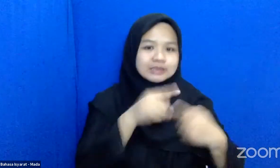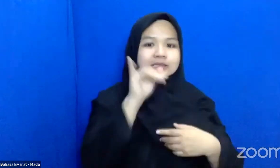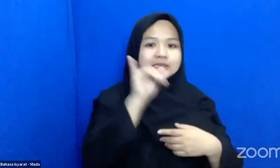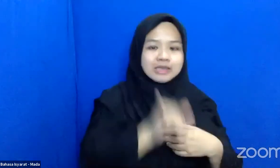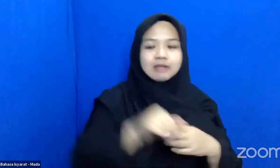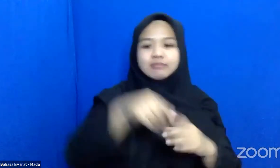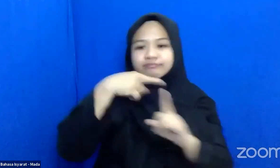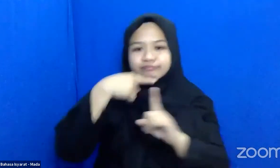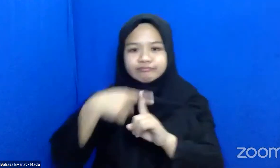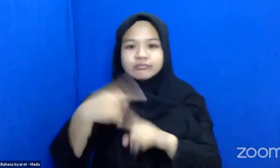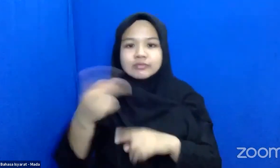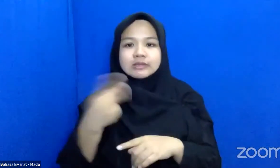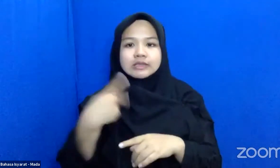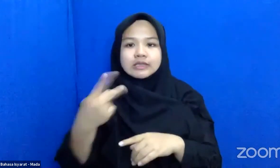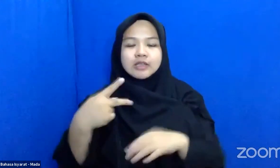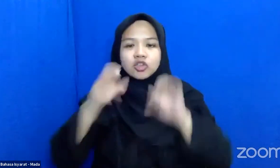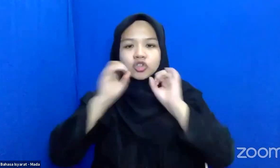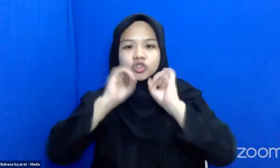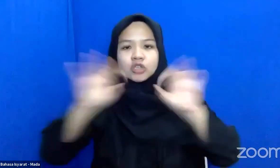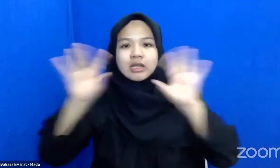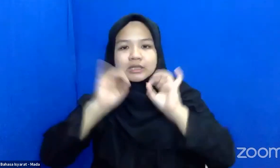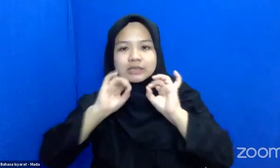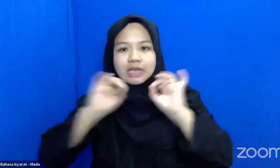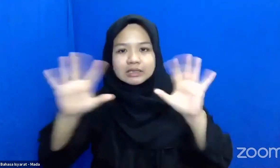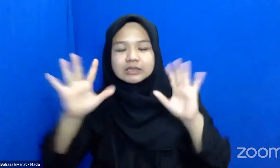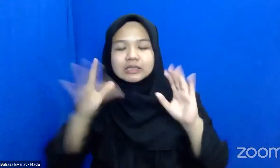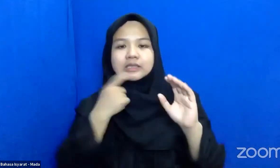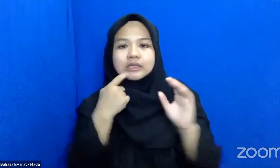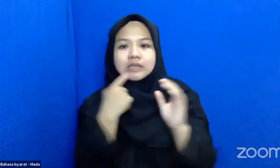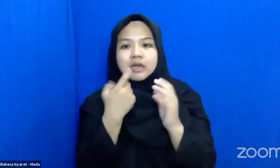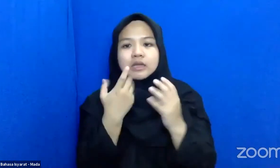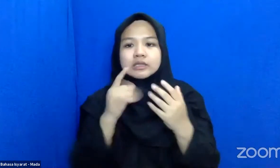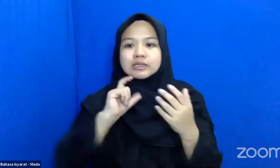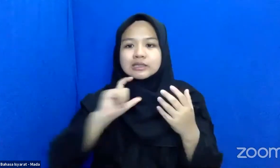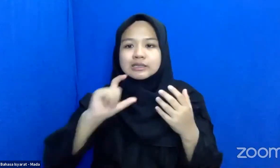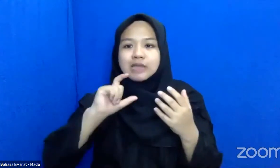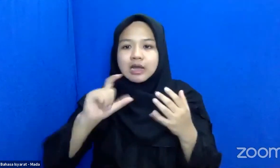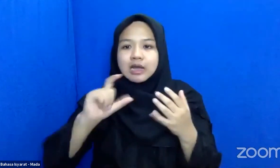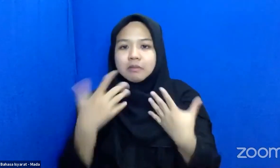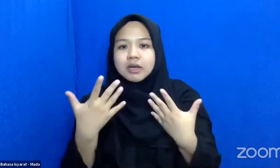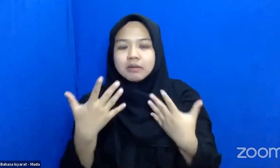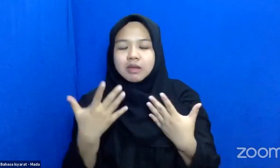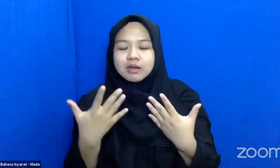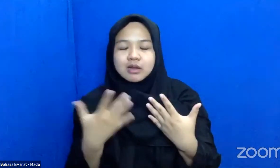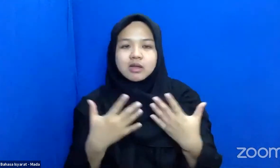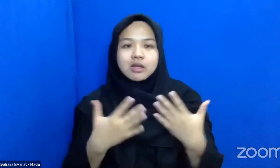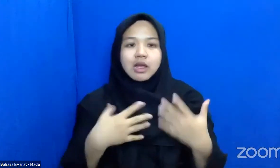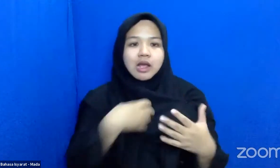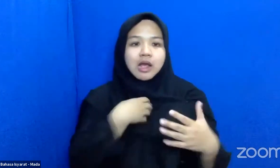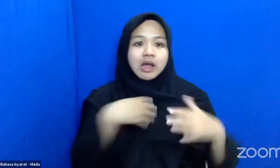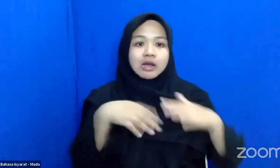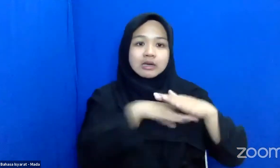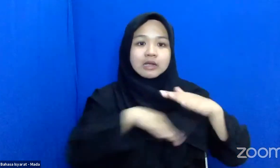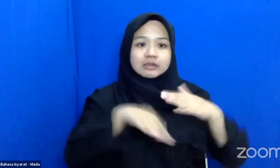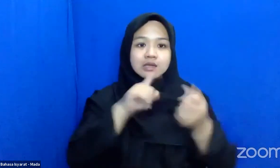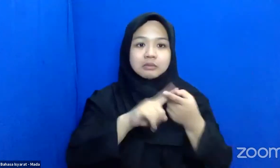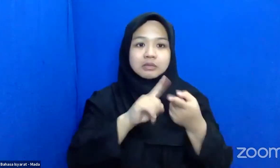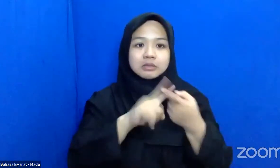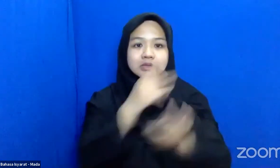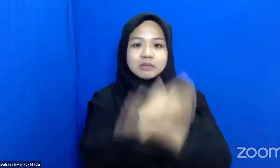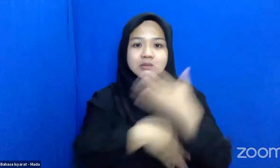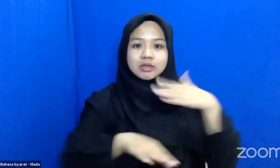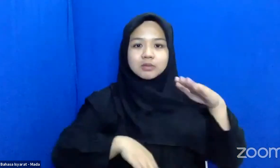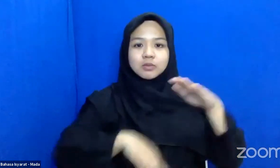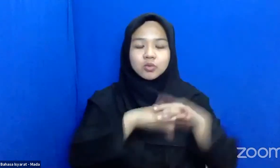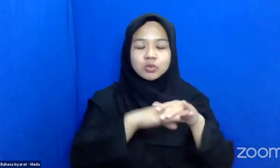Kita Menggalakan Sosialisasi Juga Tentang Bagaimana Cara Memenuhi Hak-hak Dasar Teman-teman Disabilitas Contohnya